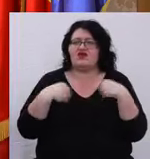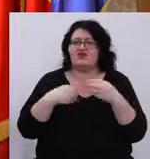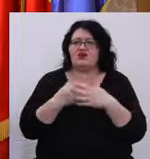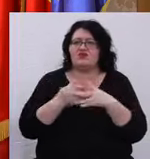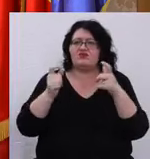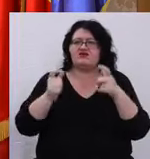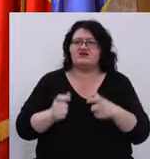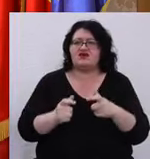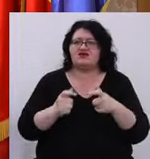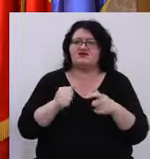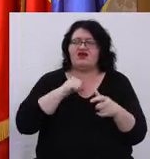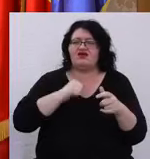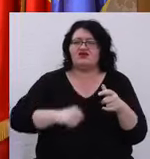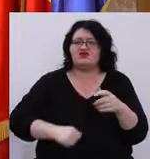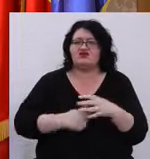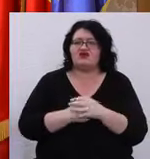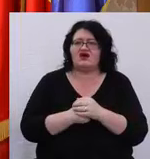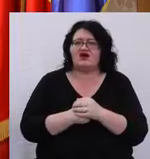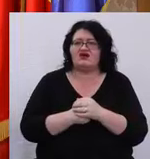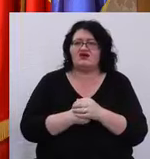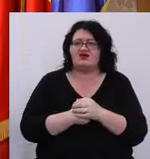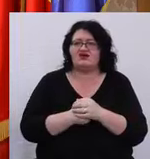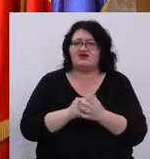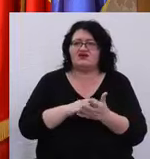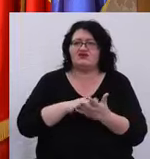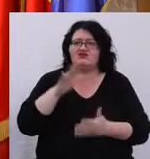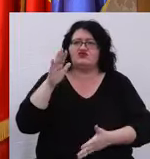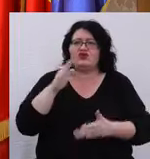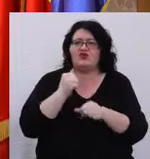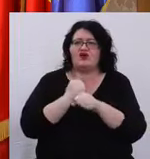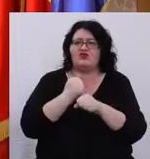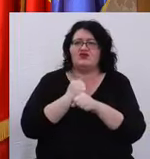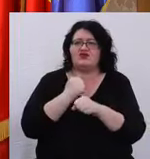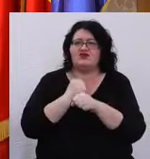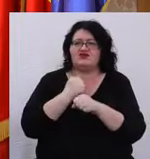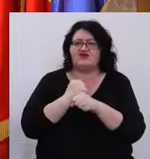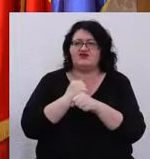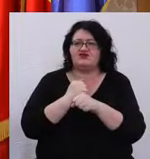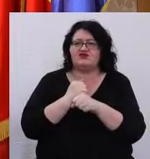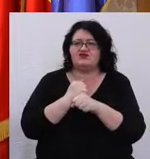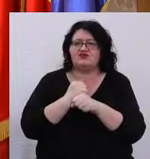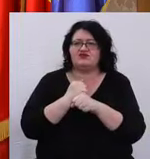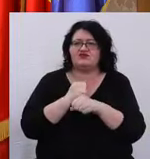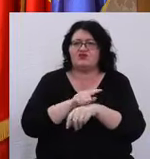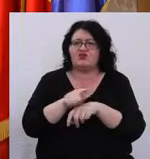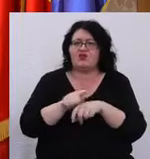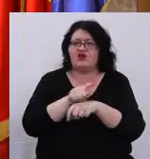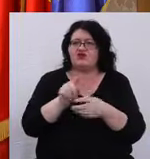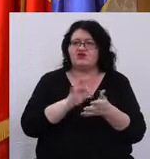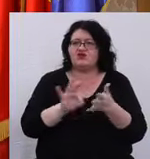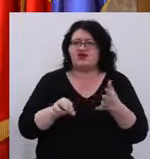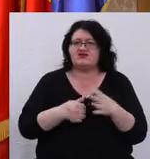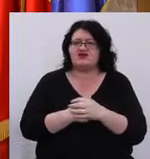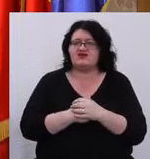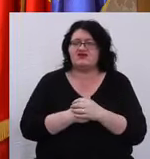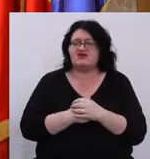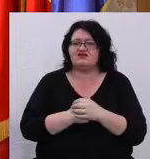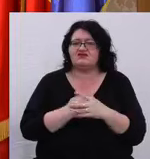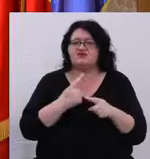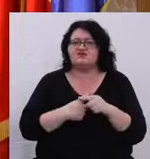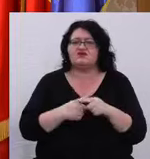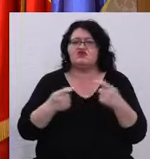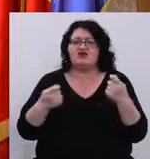pentru secțiile chirurgicale, cele mai mari secții chirurgicale care le avem noi în momentul de față. Bineînțeles și un